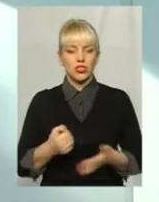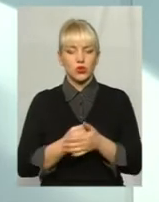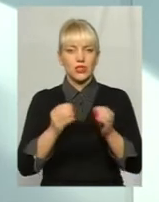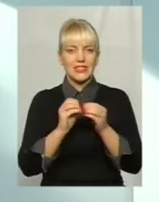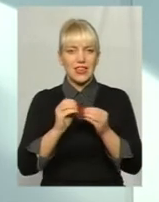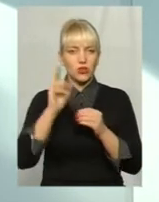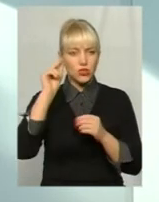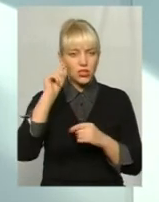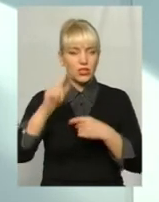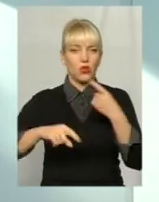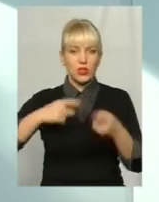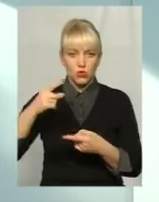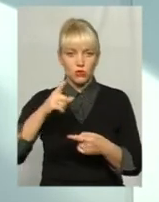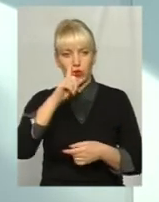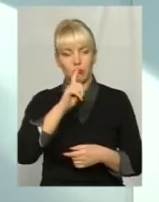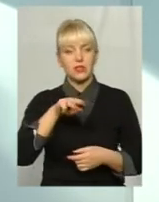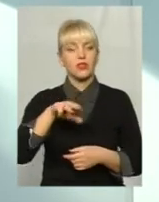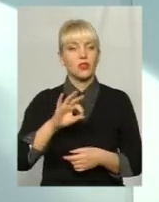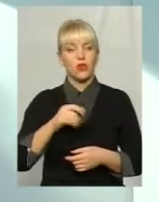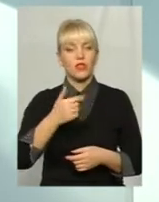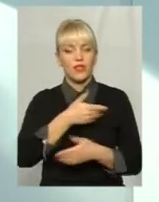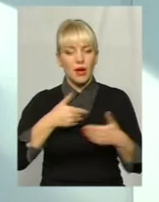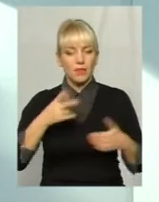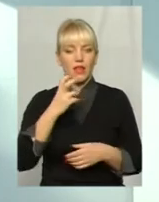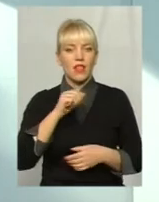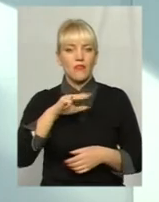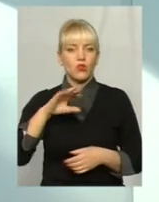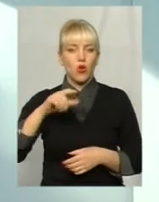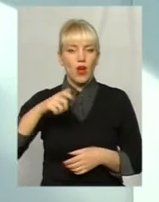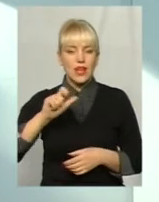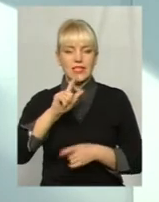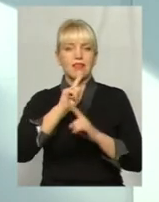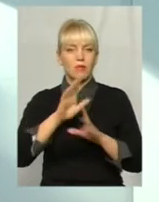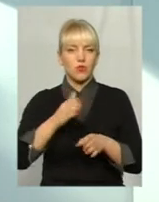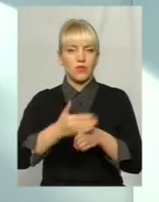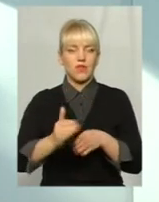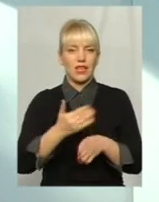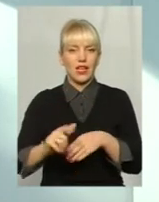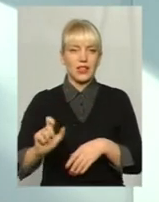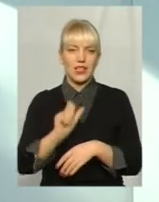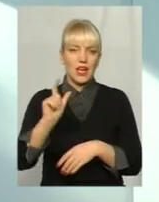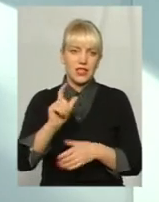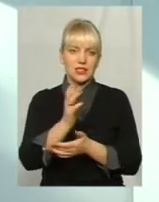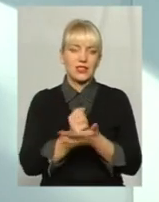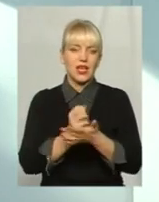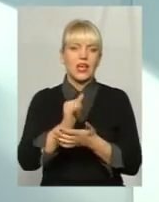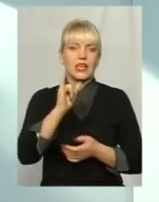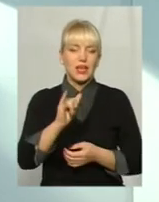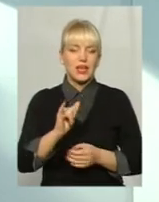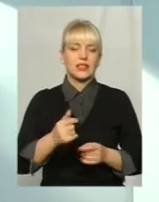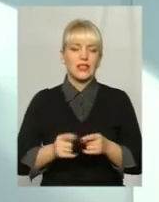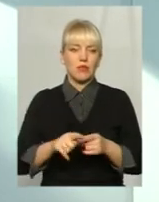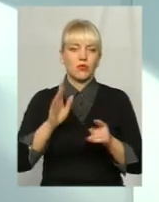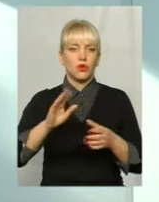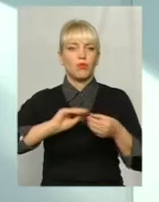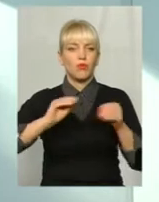наступного місяця, то відповідно нам нафтогаз не буде виділяти ліміти на номінації давати на природний газ. І це і